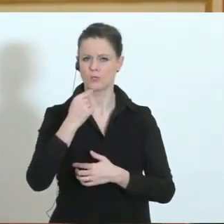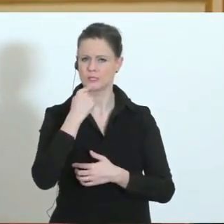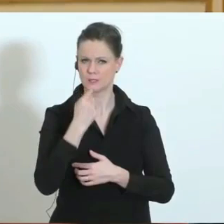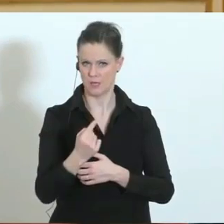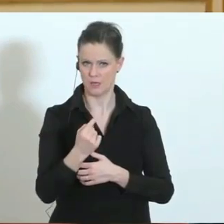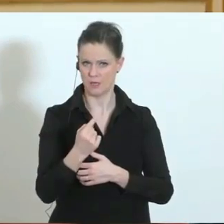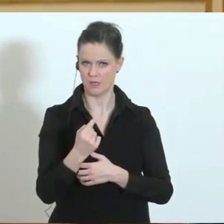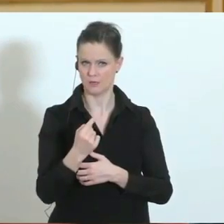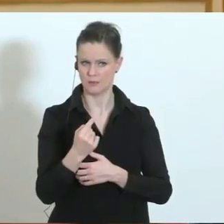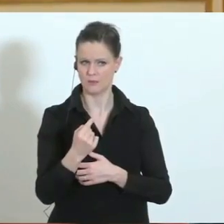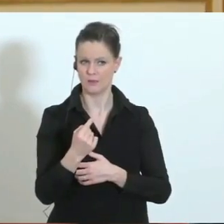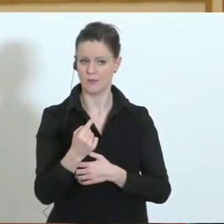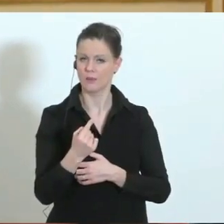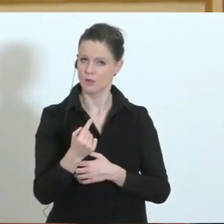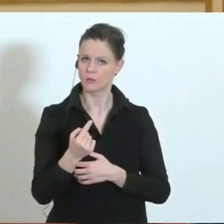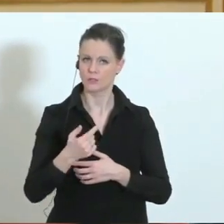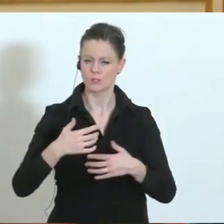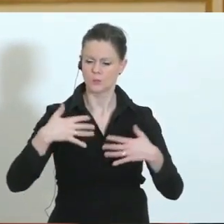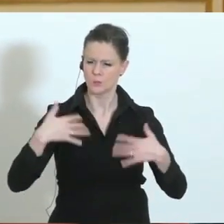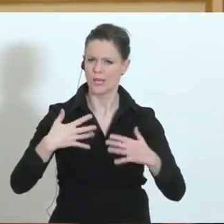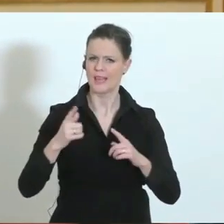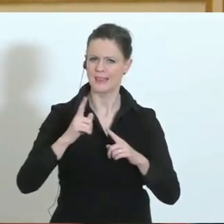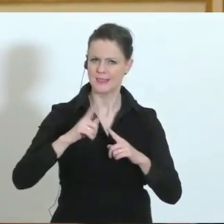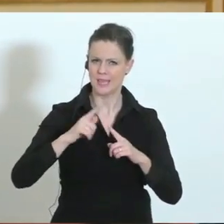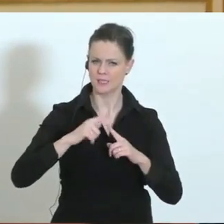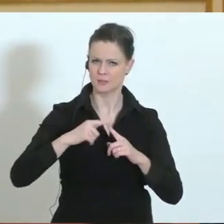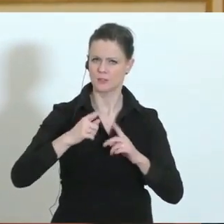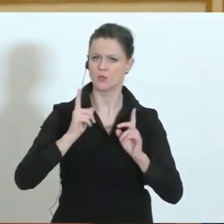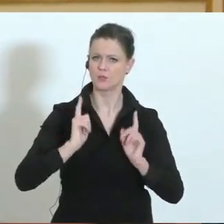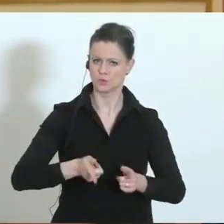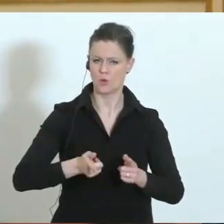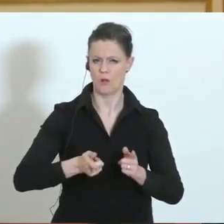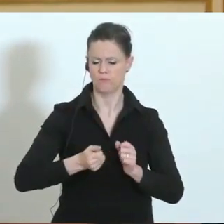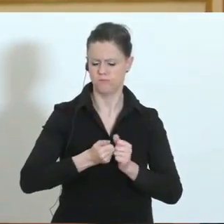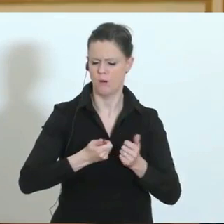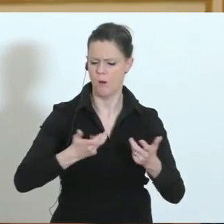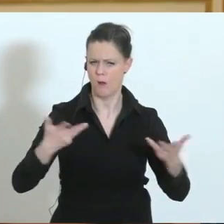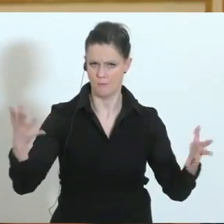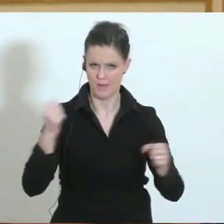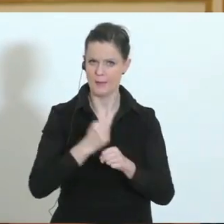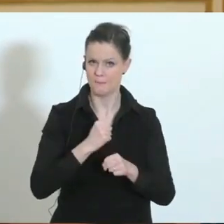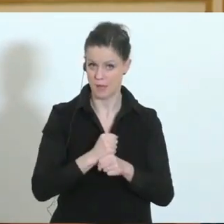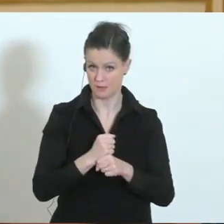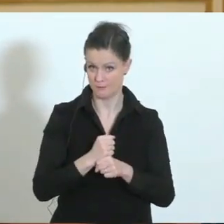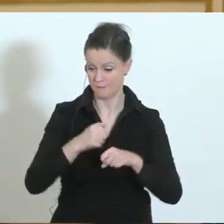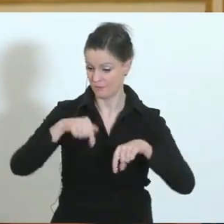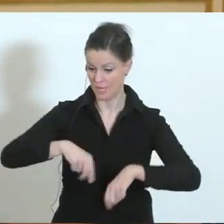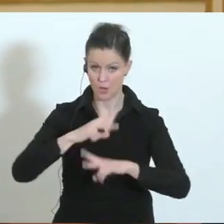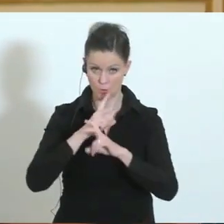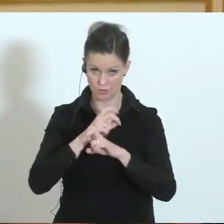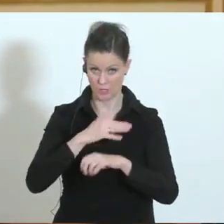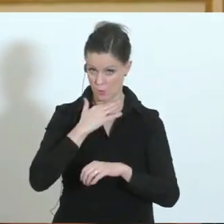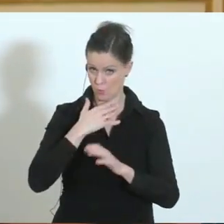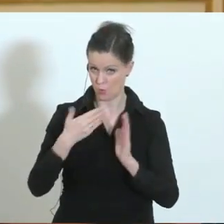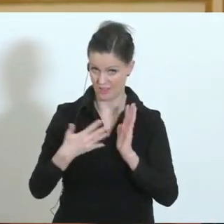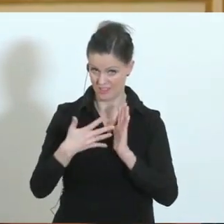dass so viele Tests als möglich gemacht werden sollen. Wird in Österreich genug getestet? Steht vielleicht die Überlegung